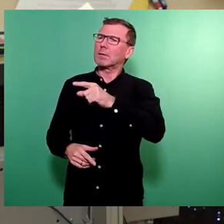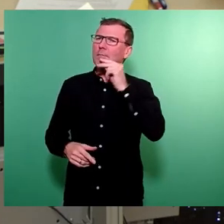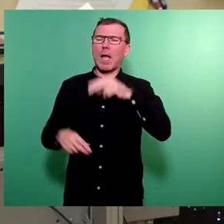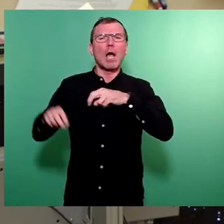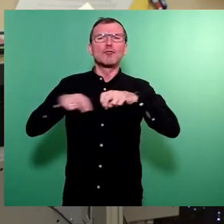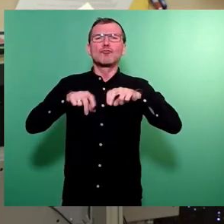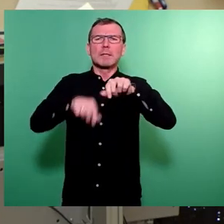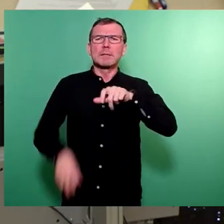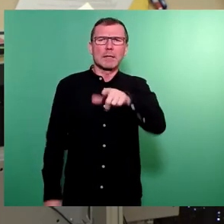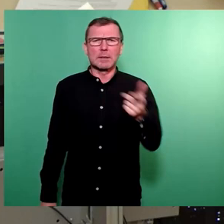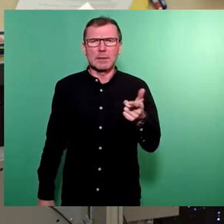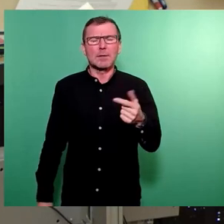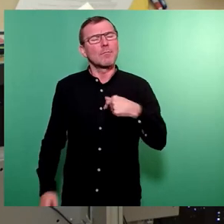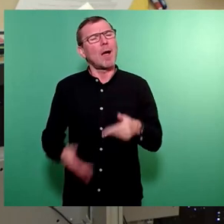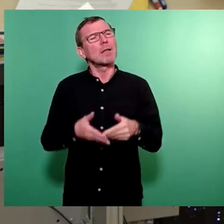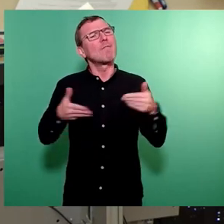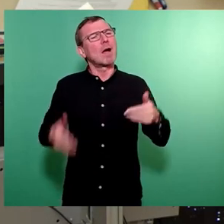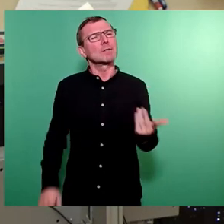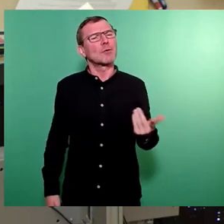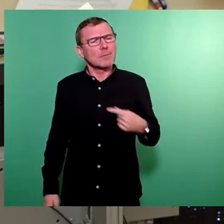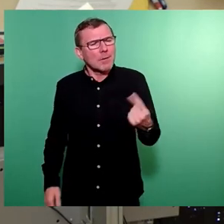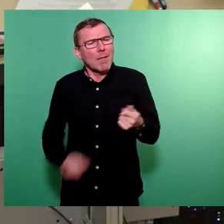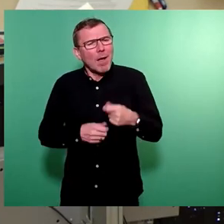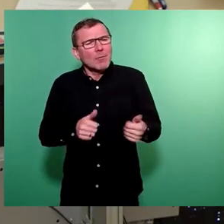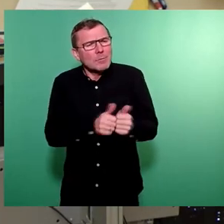ist für meine Fraktion kein Verhandlungspartner.